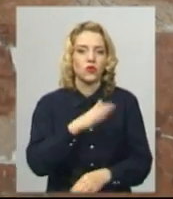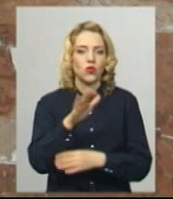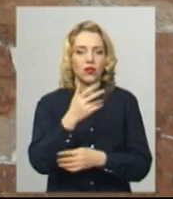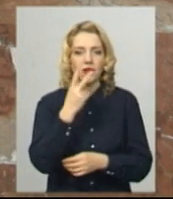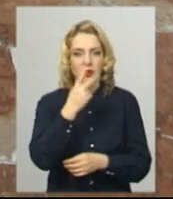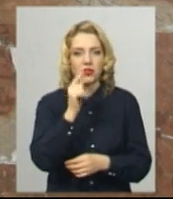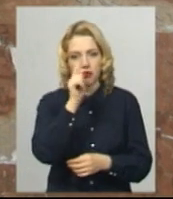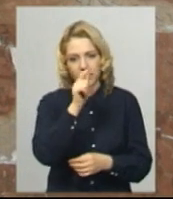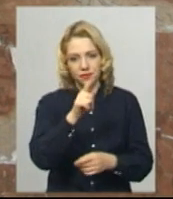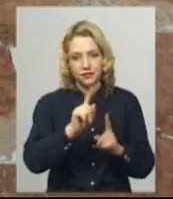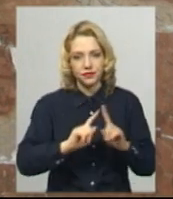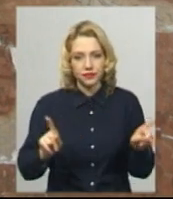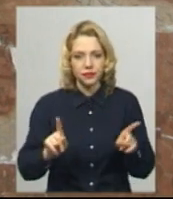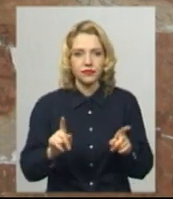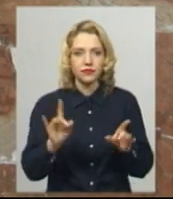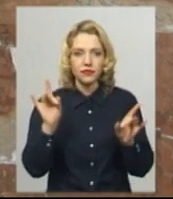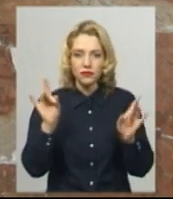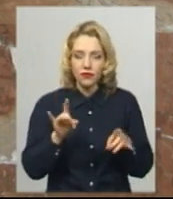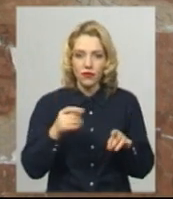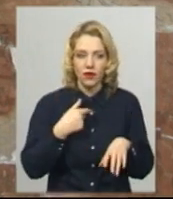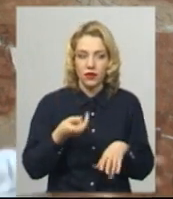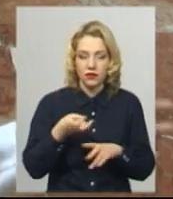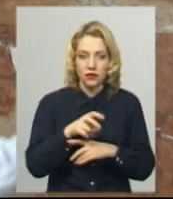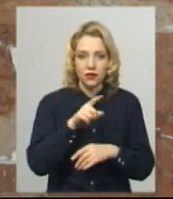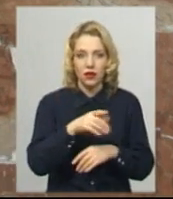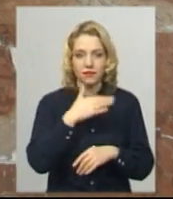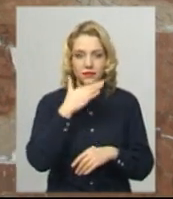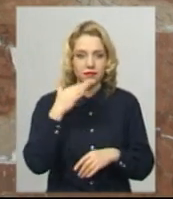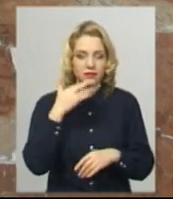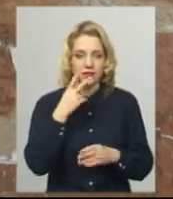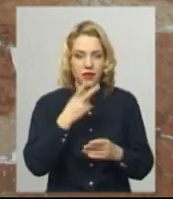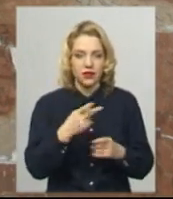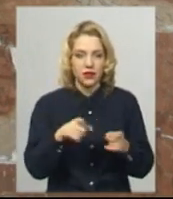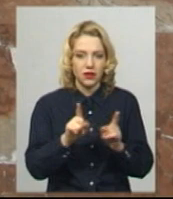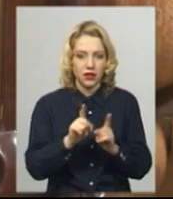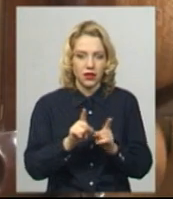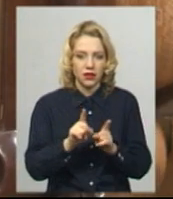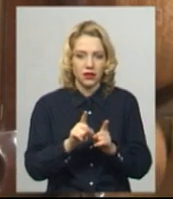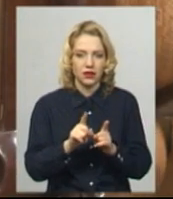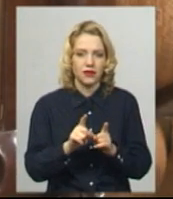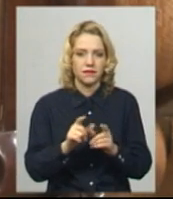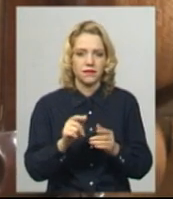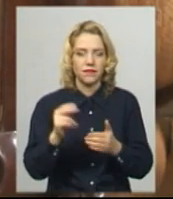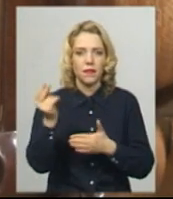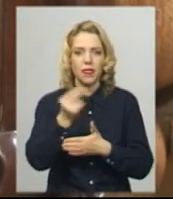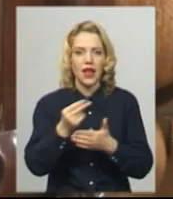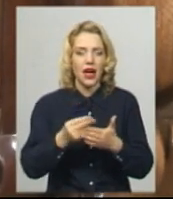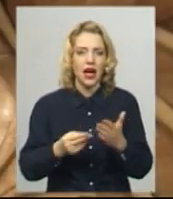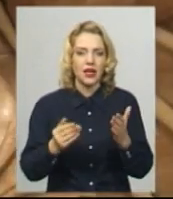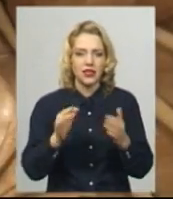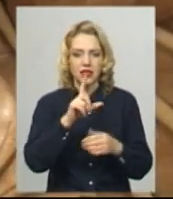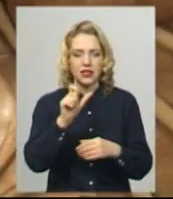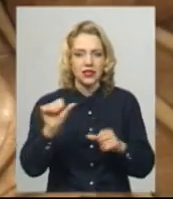якийсь незвичайний ресторан, зайшла і там дуже багато таких картин з